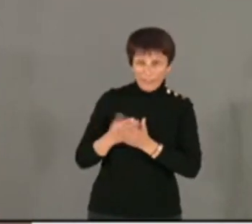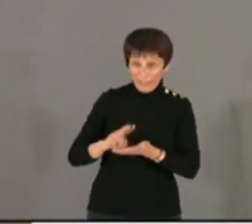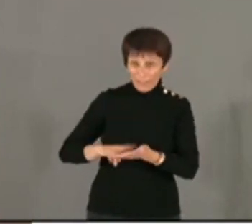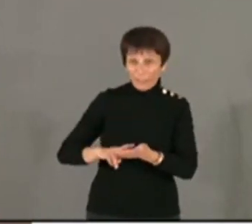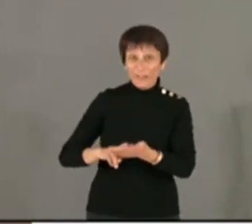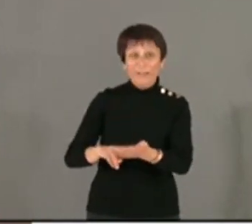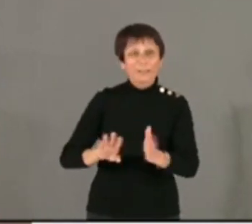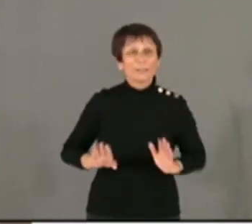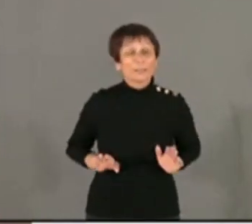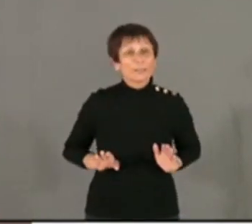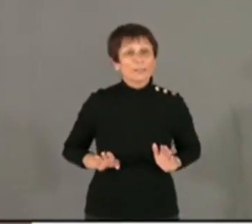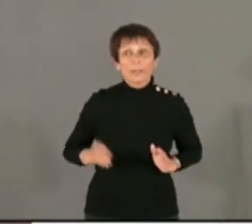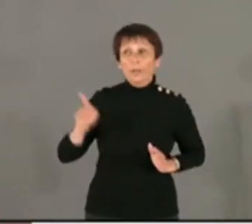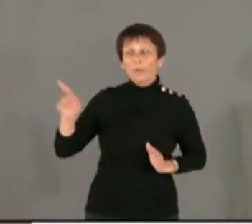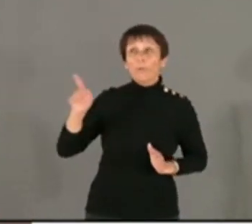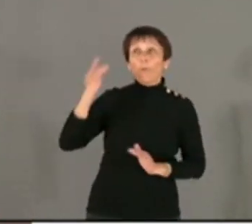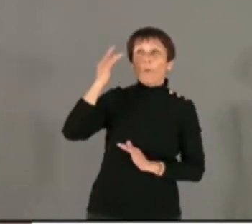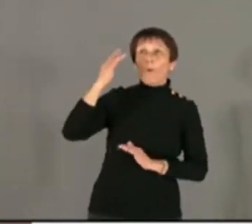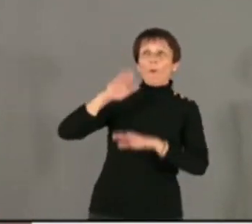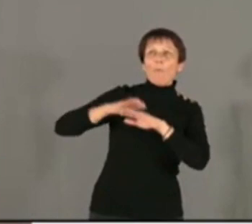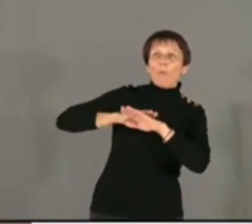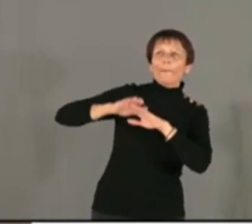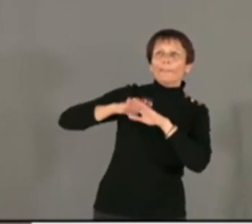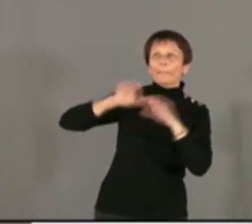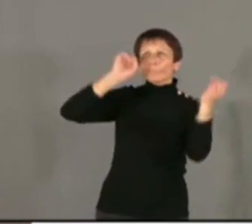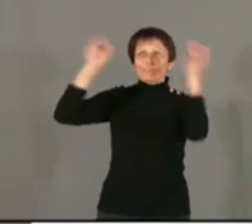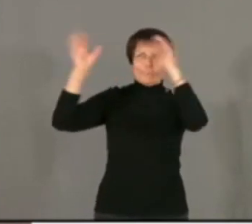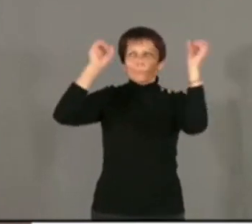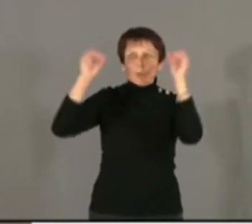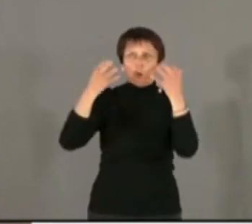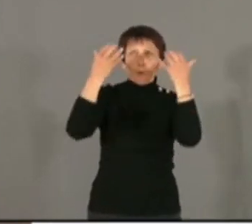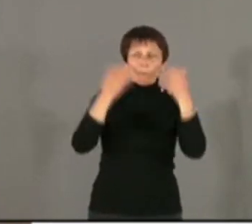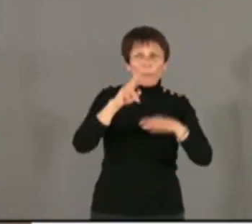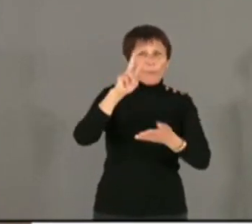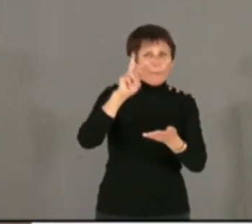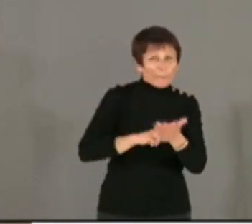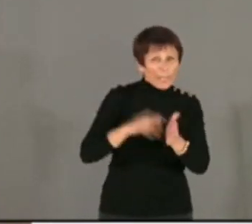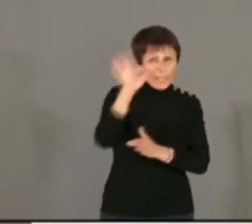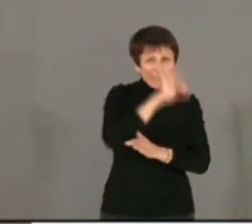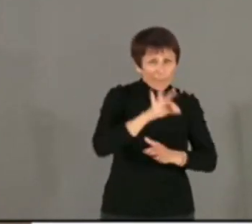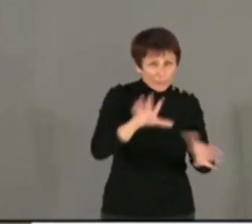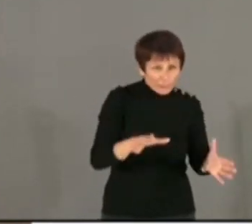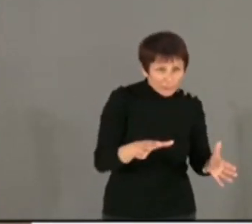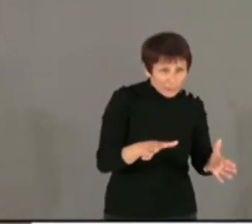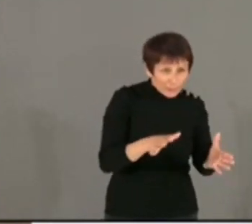C'est que vous êtes dans l'idéologie et non pas dans la volonté de servir la France. Alors, monsieur le maire, pour conclure.